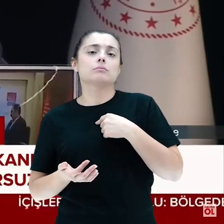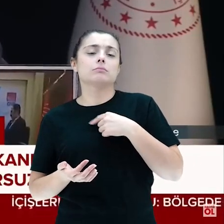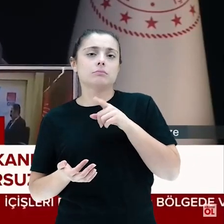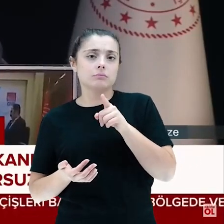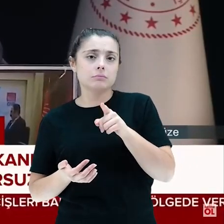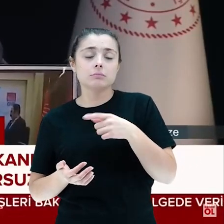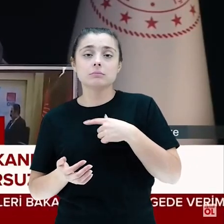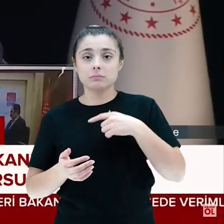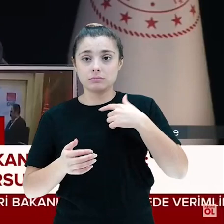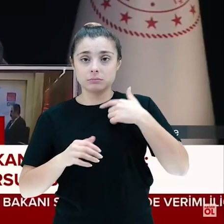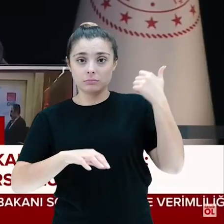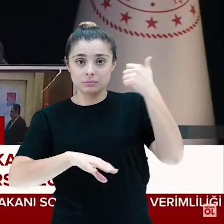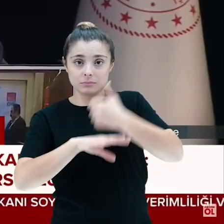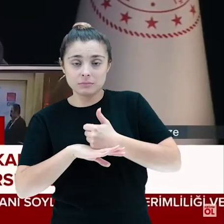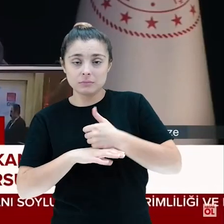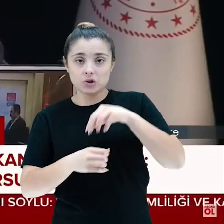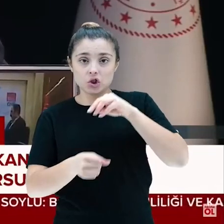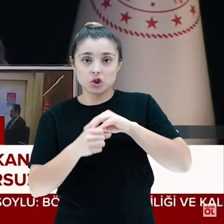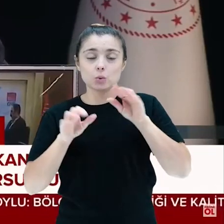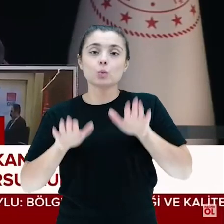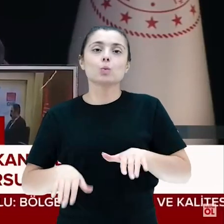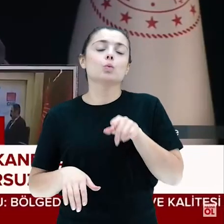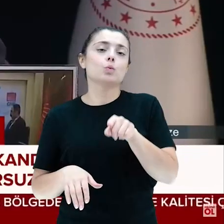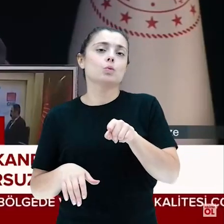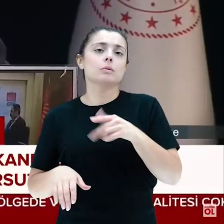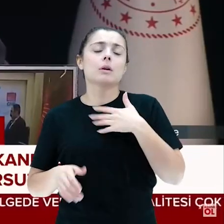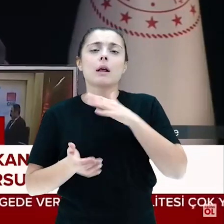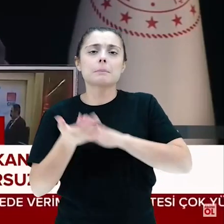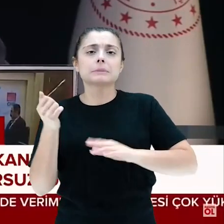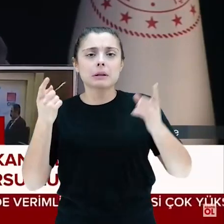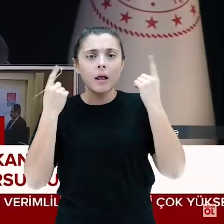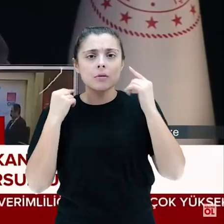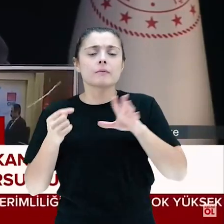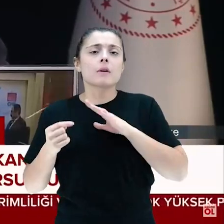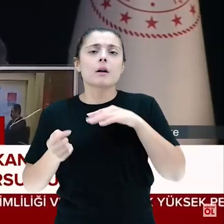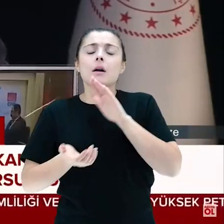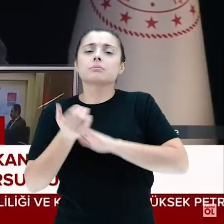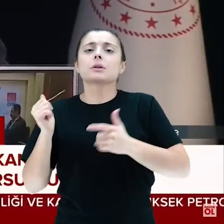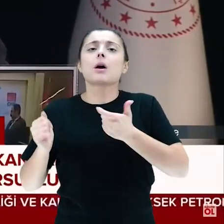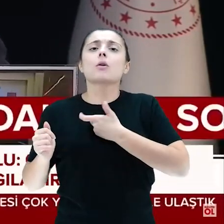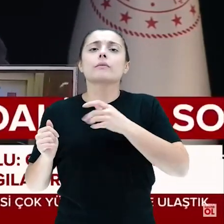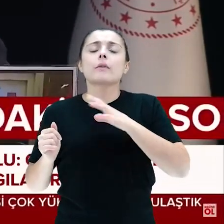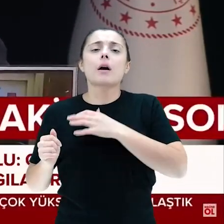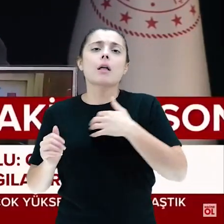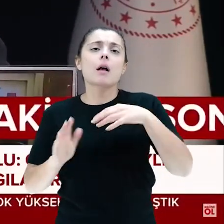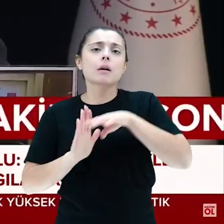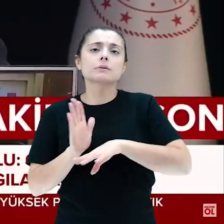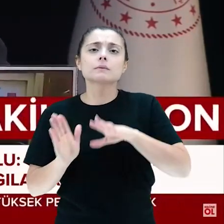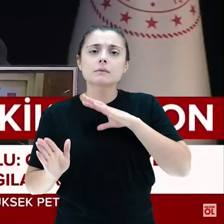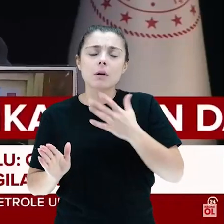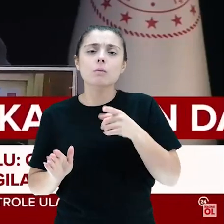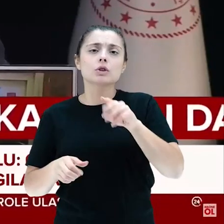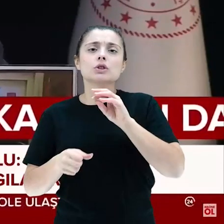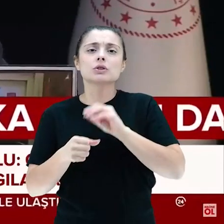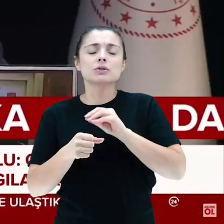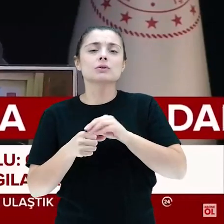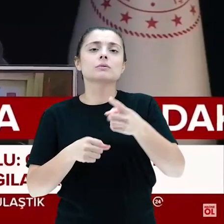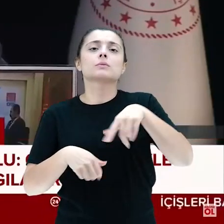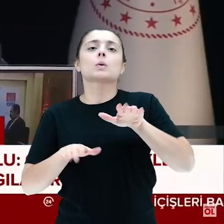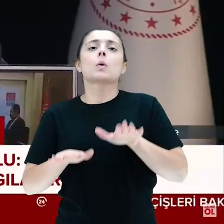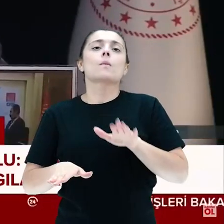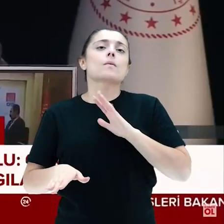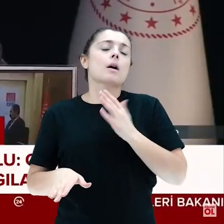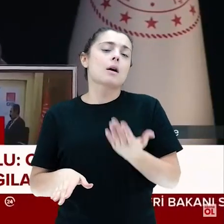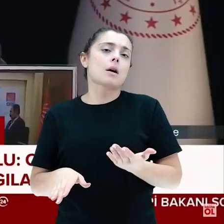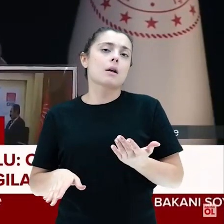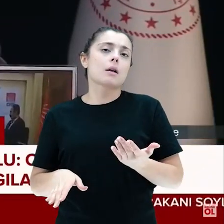Bunu çok net söylüyorum. Bir çizgi olarak söylüyorum. İktidarın edebi içerisinde duruyoruz. Elimizde yetki var, elimizde kanun